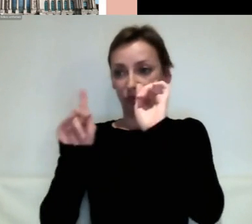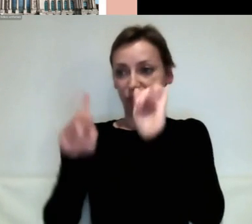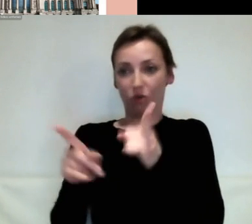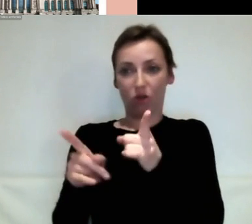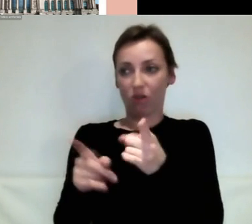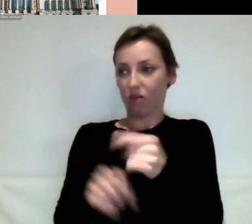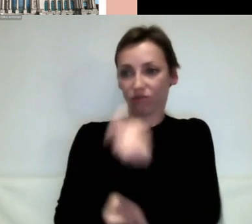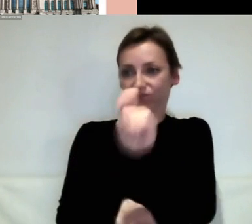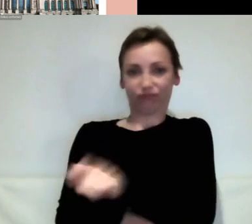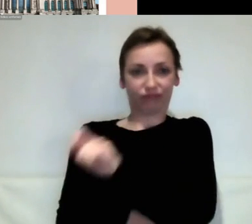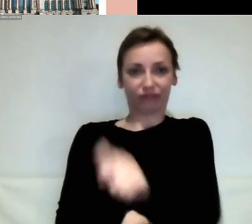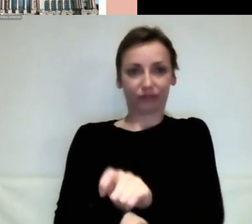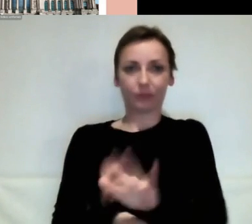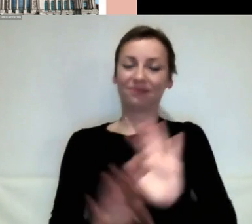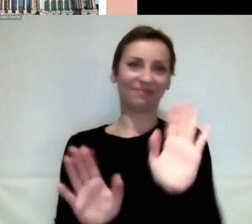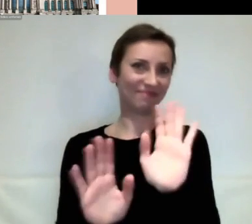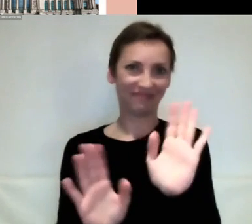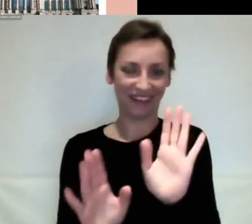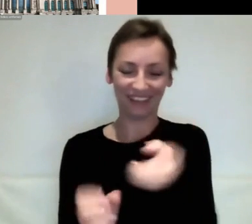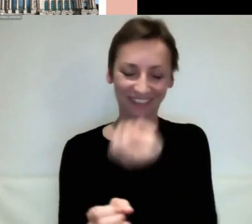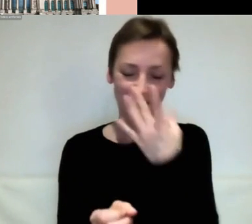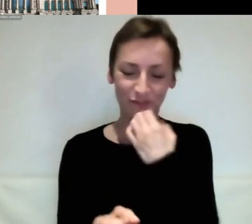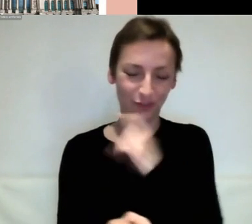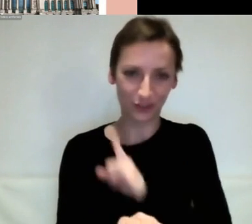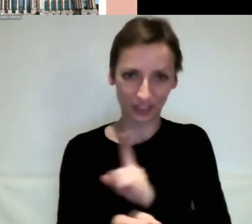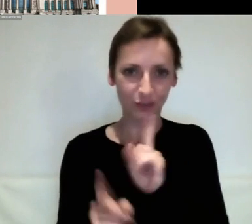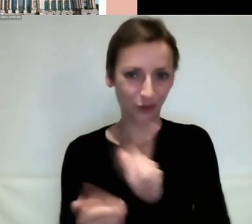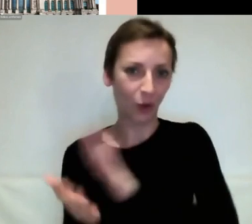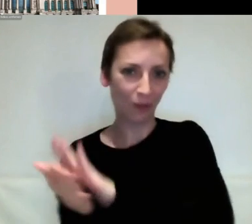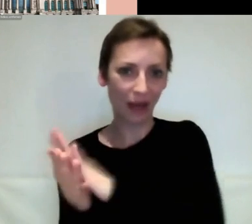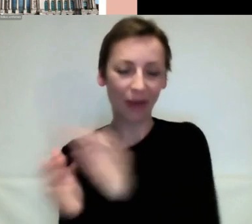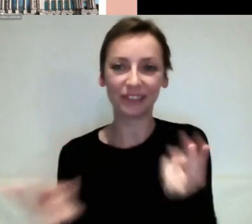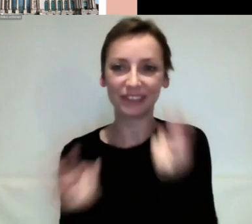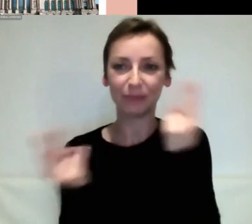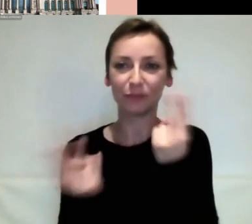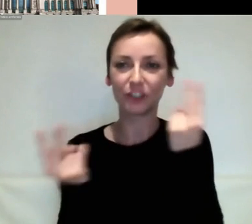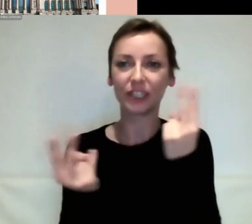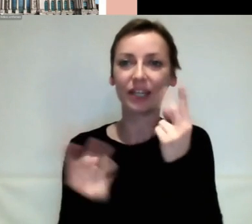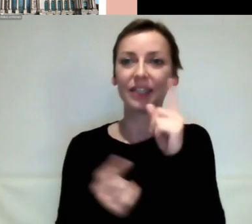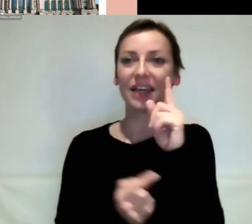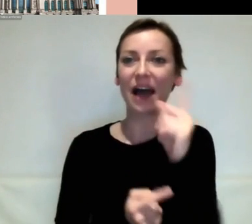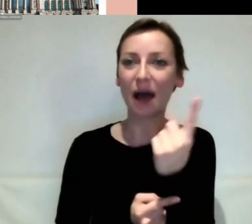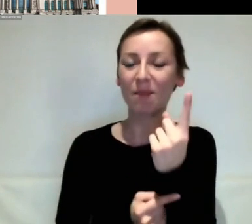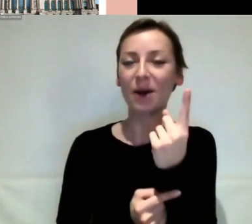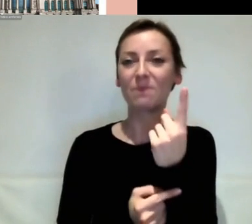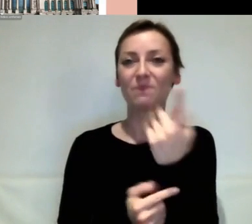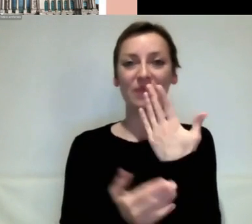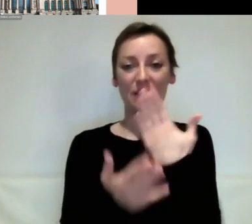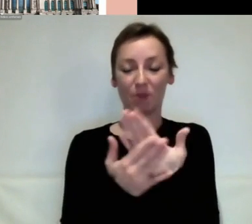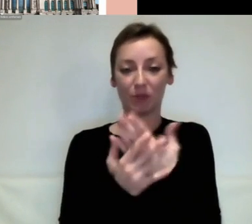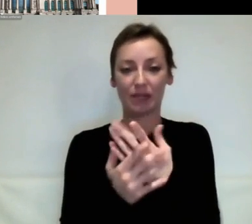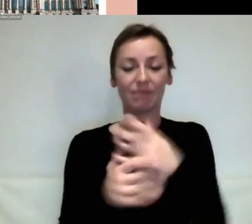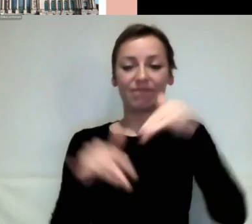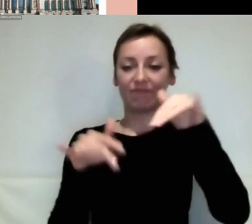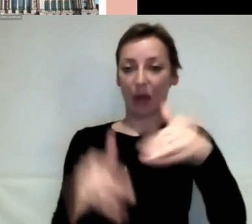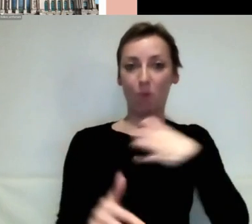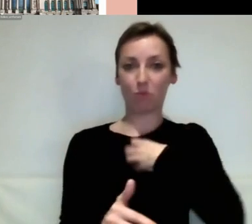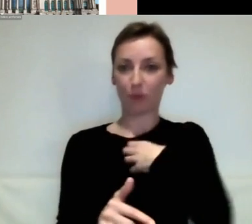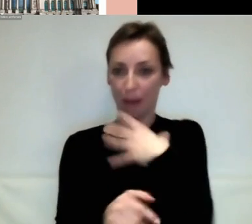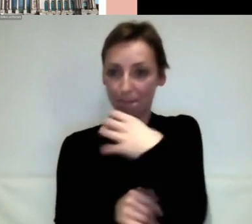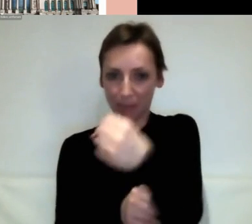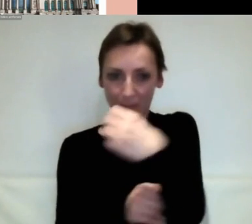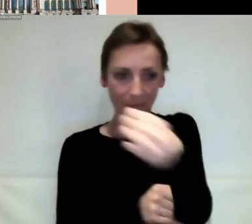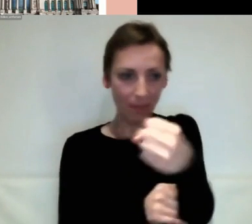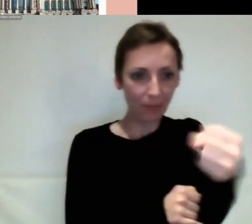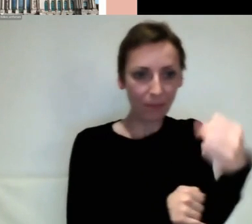natürlich keinesfalls. Das wollen wir nicht. Vielmehr sollten wir uns aber fragen, wenn wir diese Probleme identifiziert haben, wie können wir